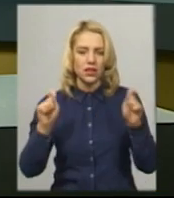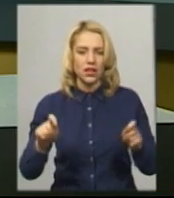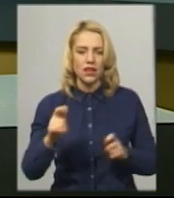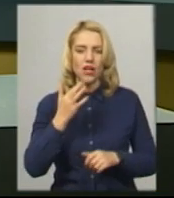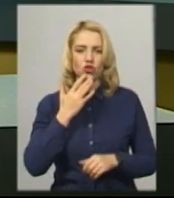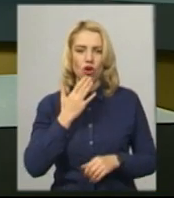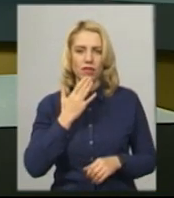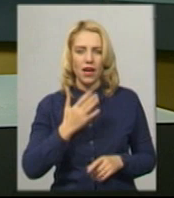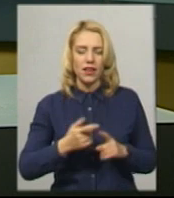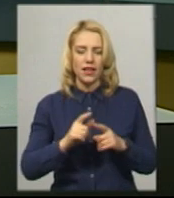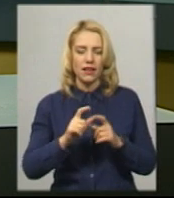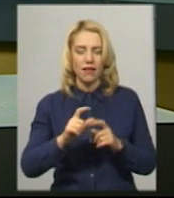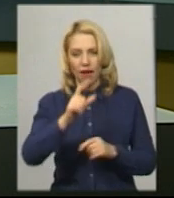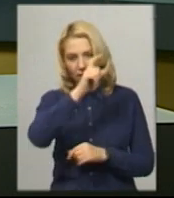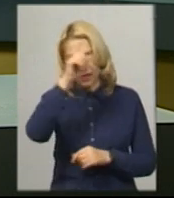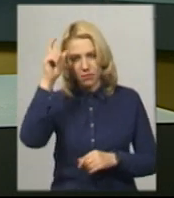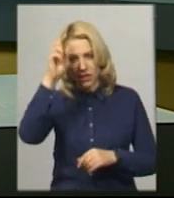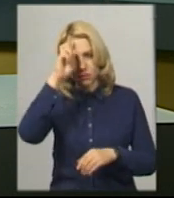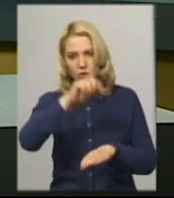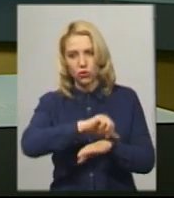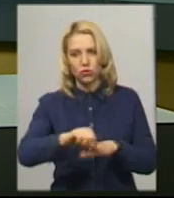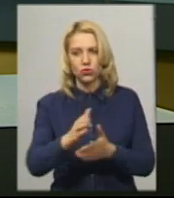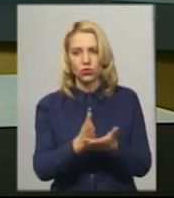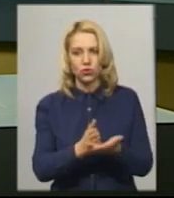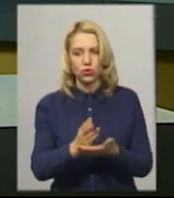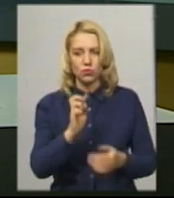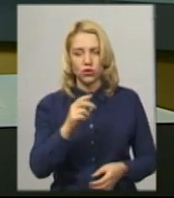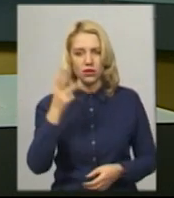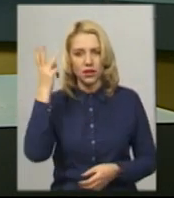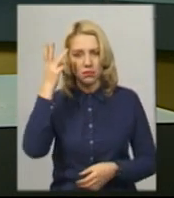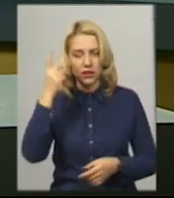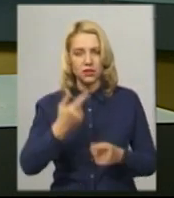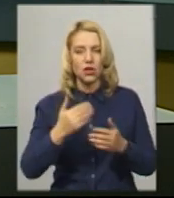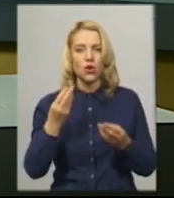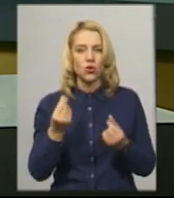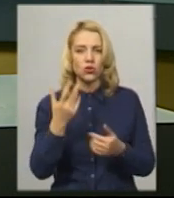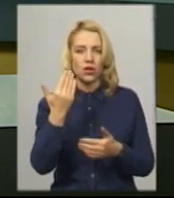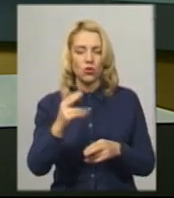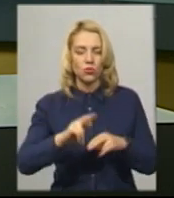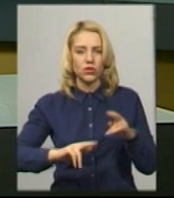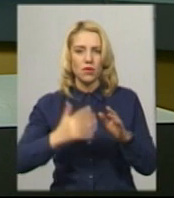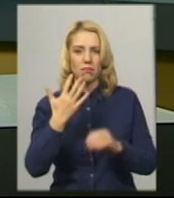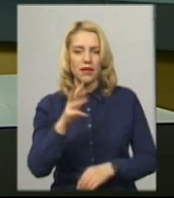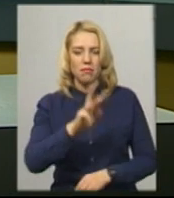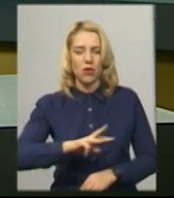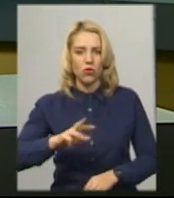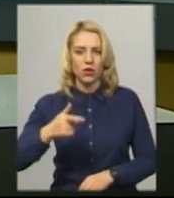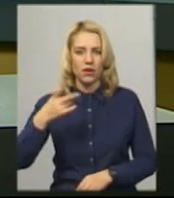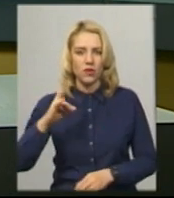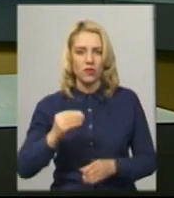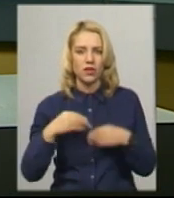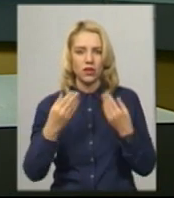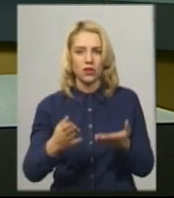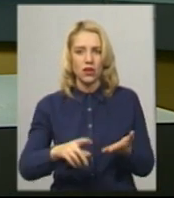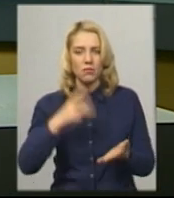академії Державної прикордонної служби України ім. Богдана Хмельницького. Гроші на його будівництво – це 5 мільйонів гривень – надали з Хмельницького